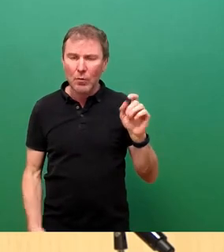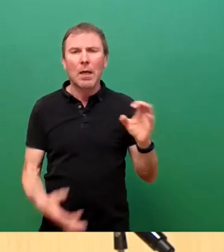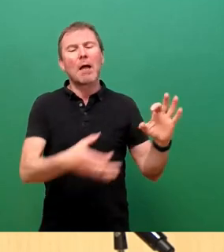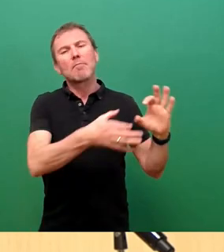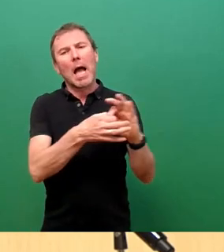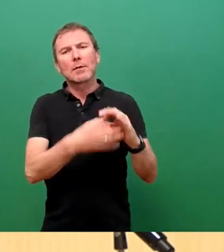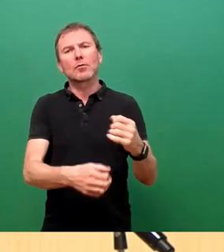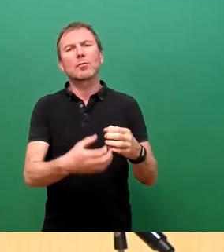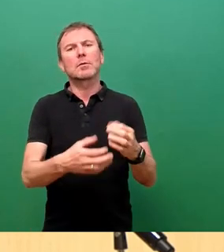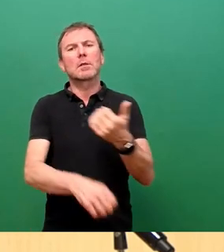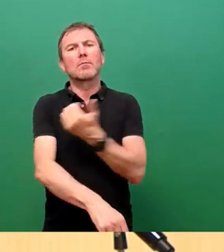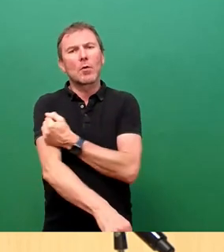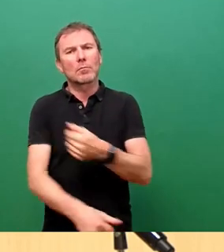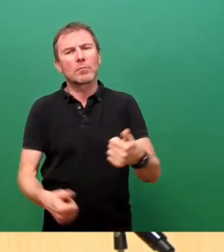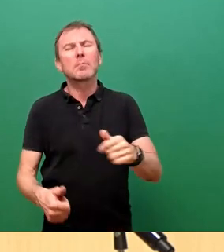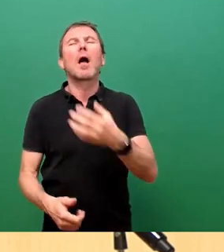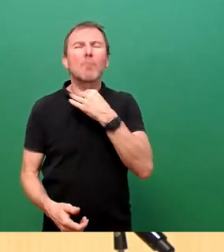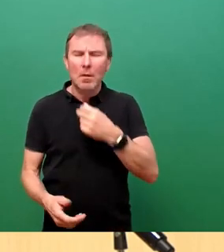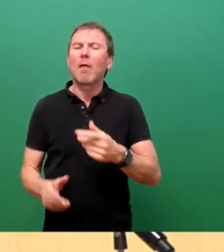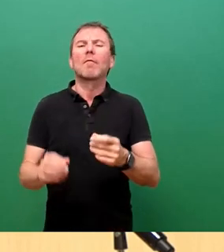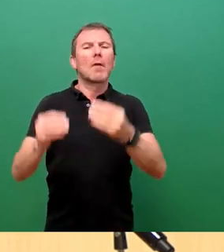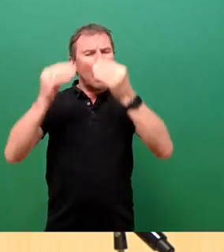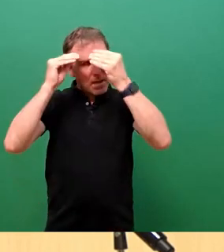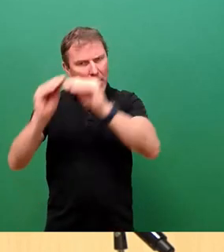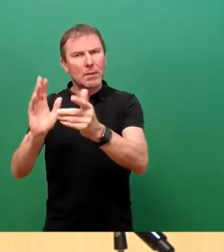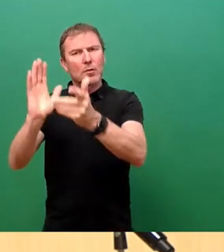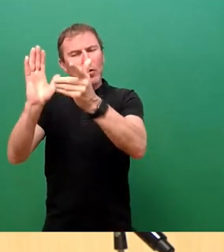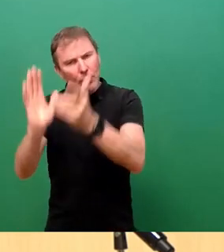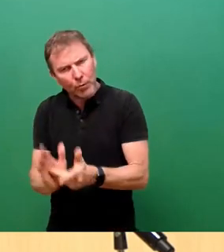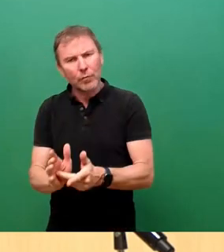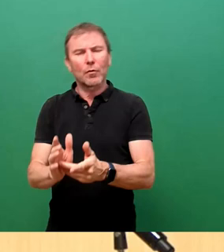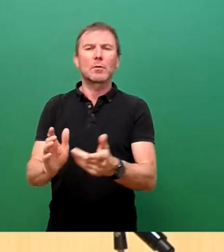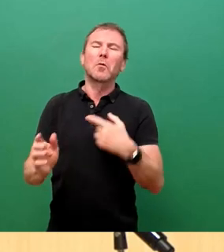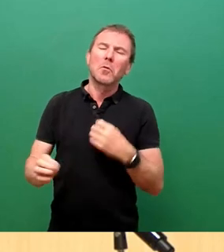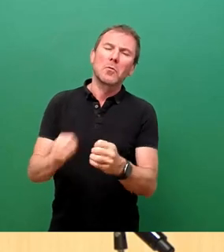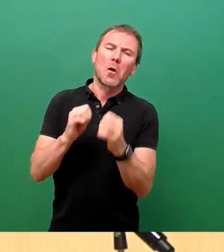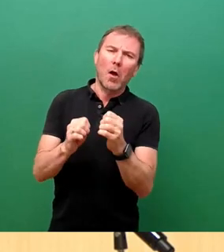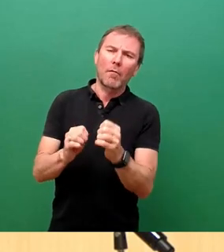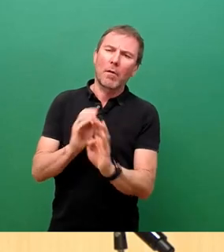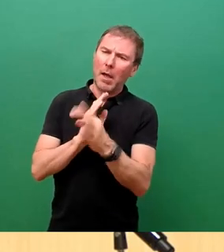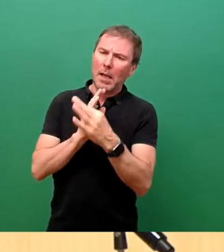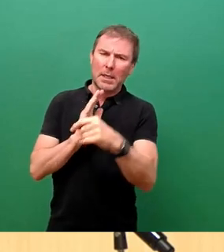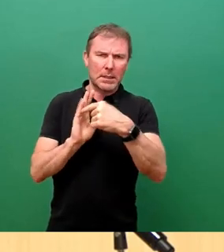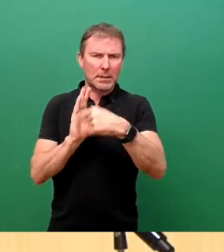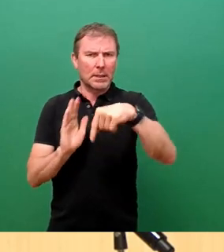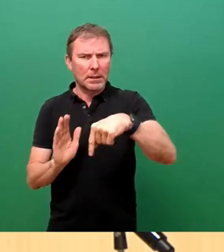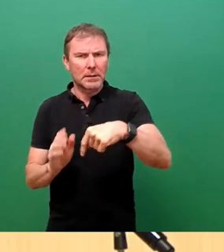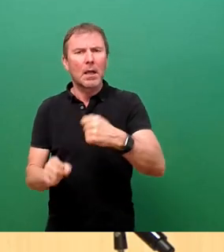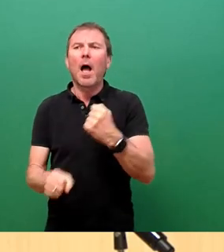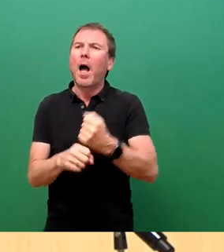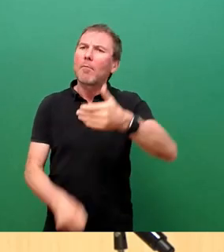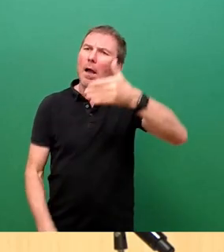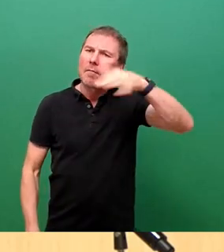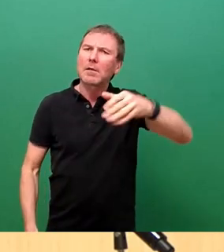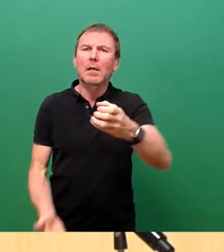Umstände und Bedarfe in jedem Fall angemessen prüfen, was die Hoffnung zulässt, dass es nach den derzeitigen Richtlinien die Arbeitsfähigkeit der Einrichtung